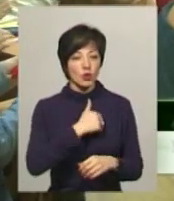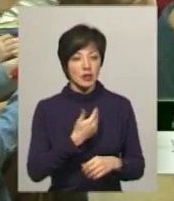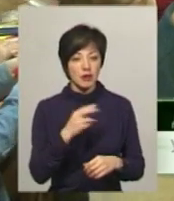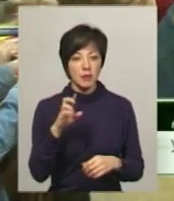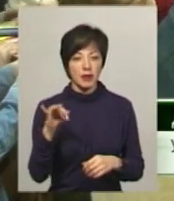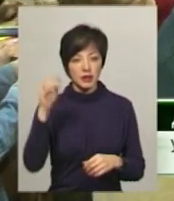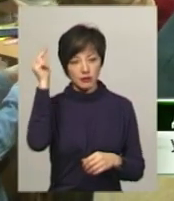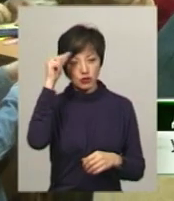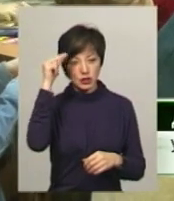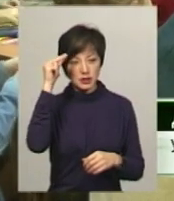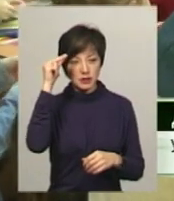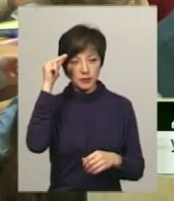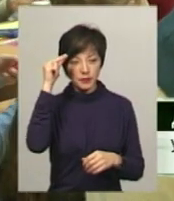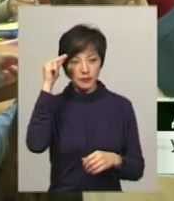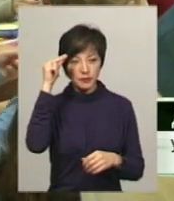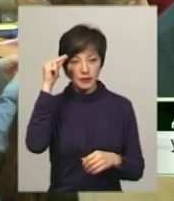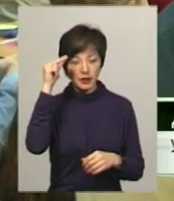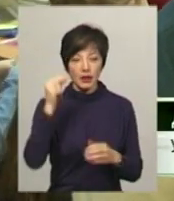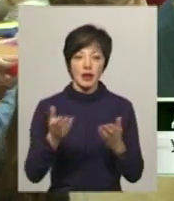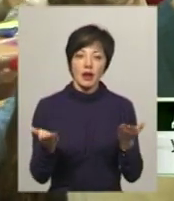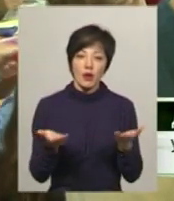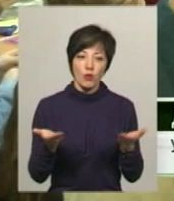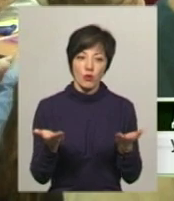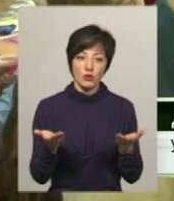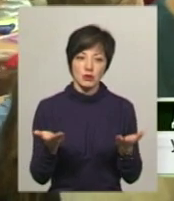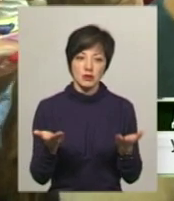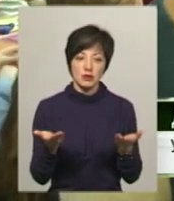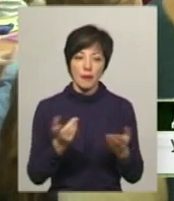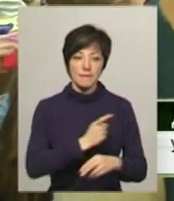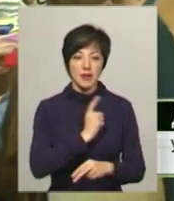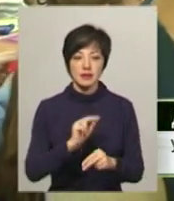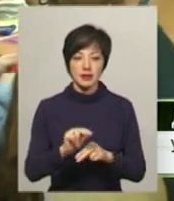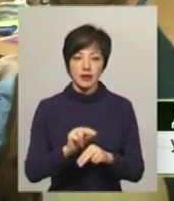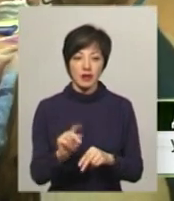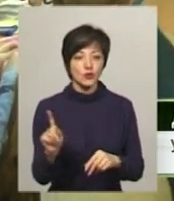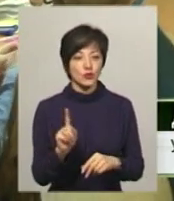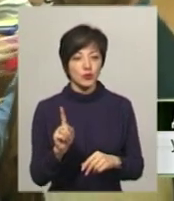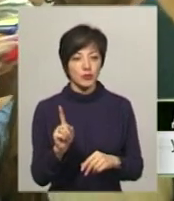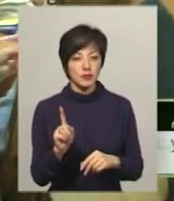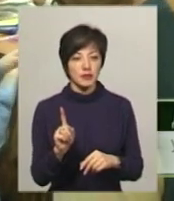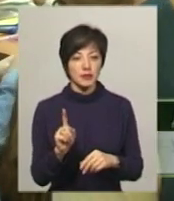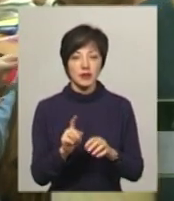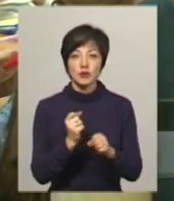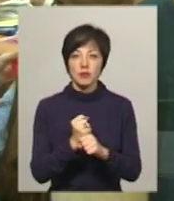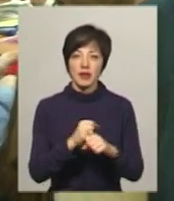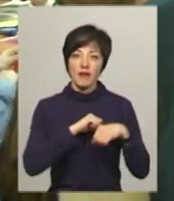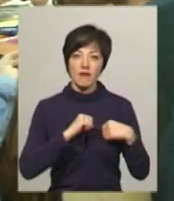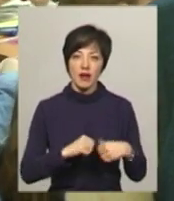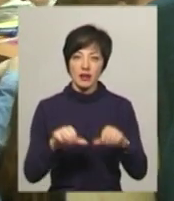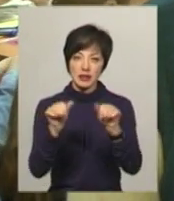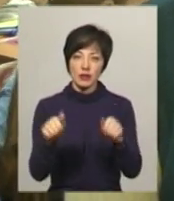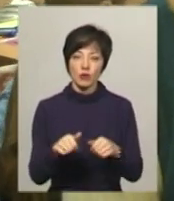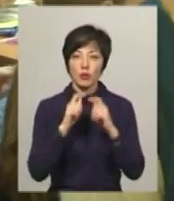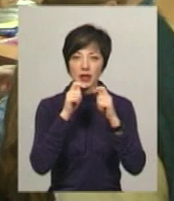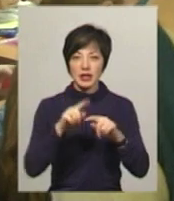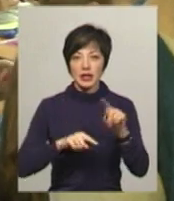навчитися тут якогось майстер-класу, щоб зробити валентинку, подарувати своїм рідним